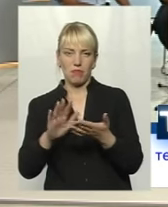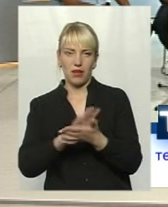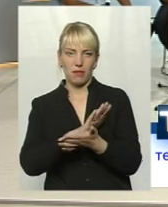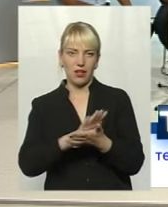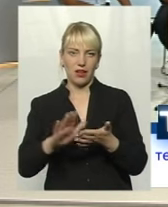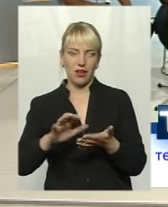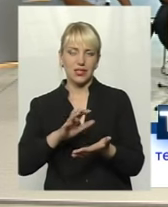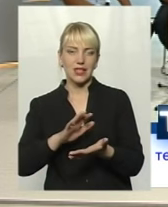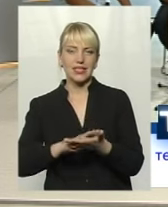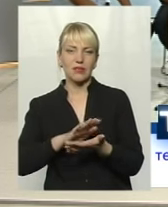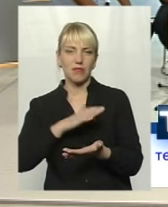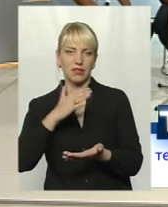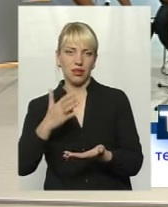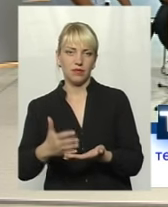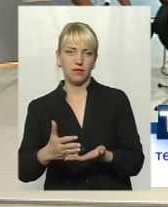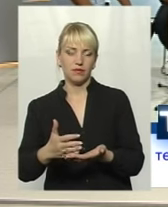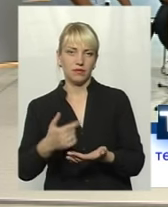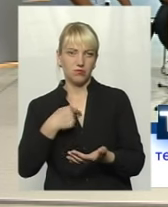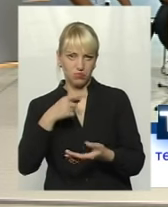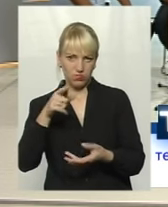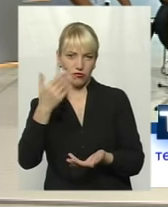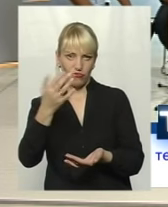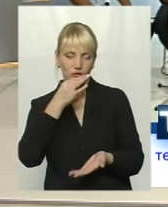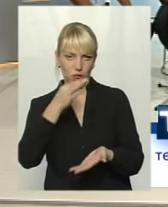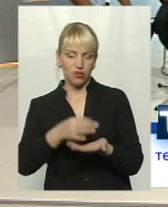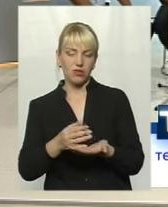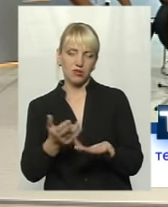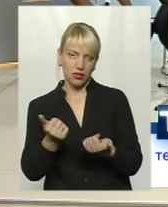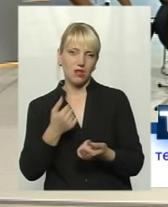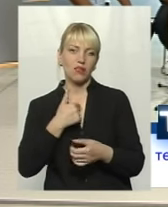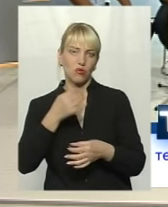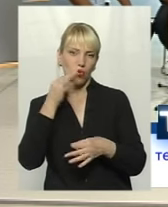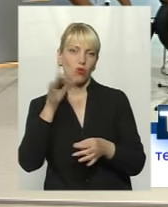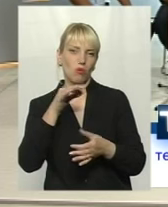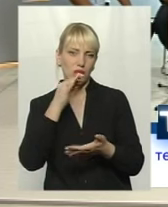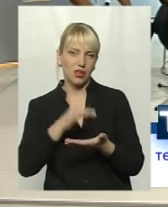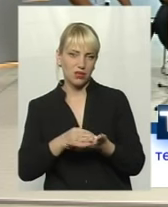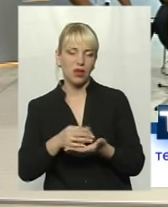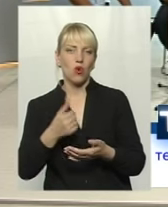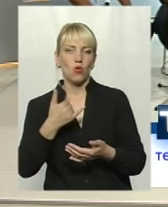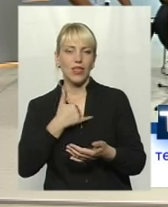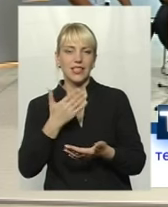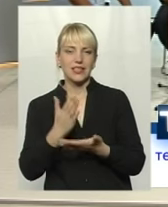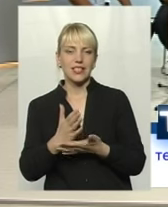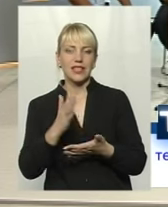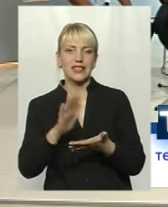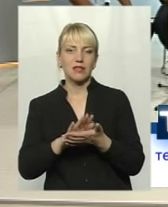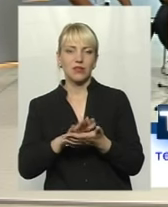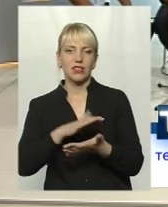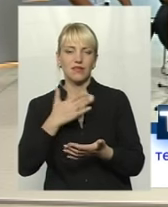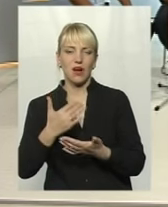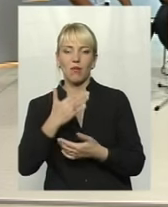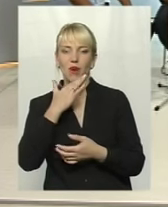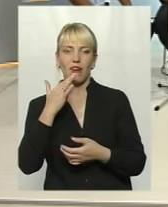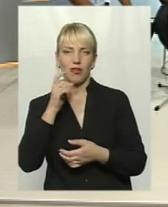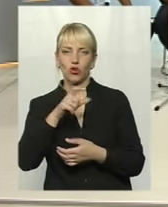несанкціонованих смітників? Мені здається, в компетенції. Так, в компетенції. І нас тим паче, що є своє сміттєзвалище. Але багато людей, які мають свій транспорт,